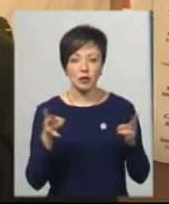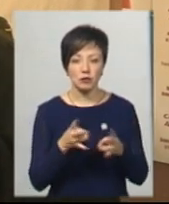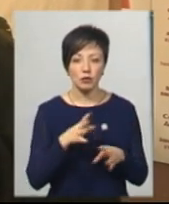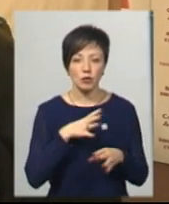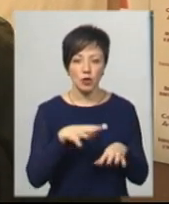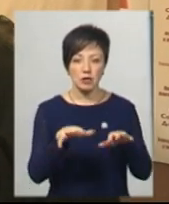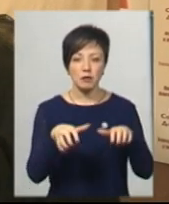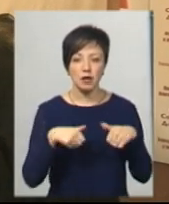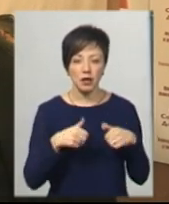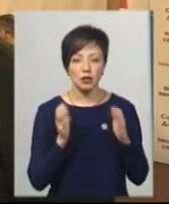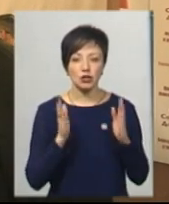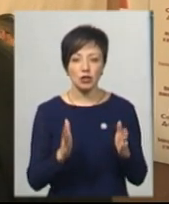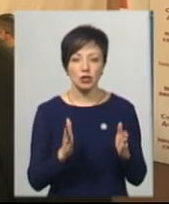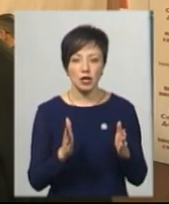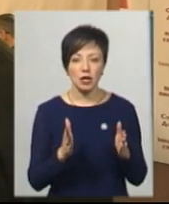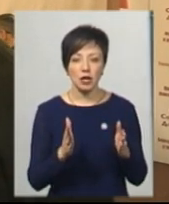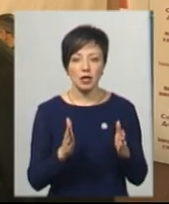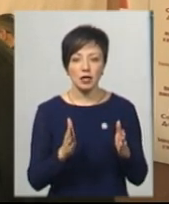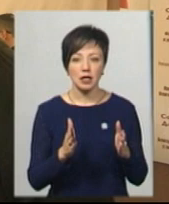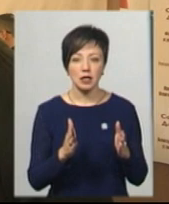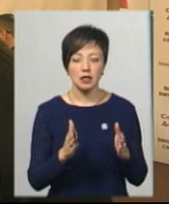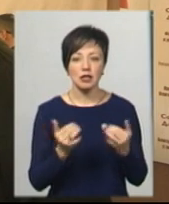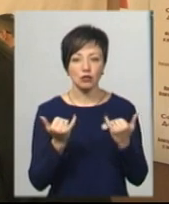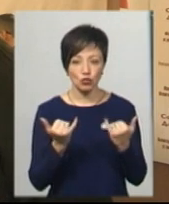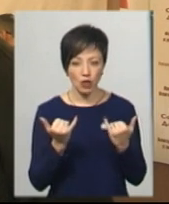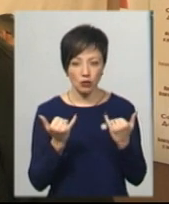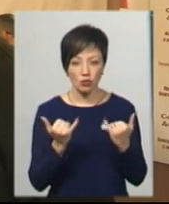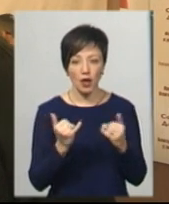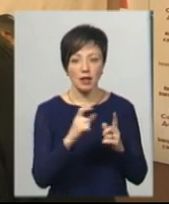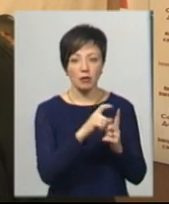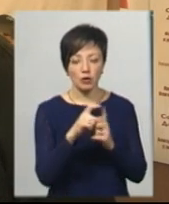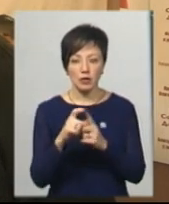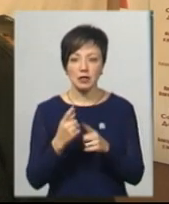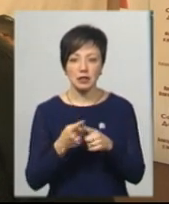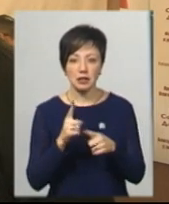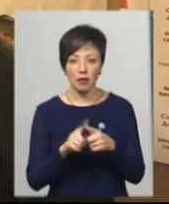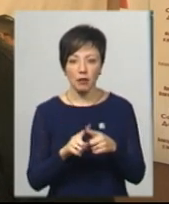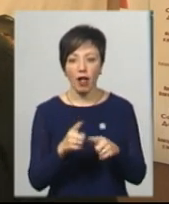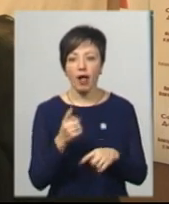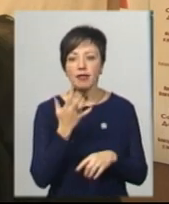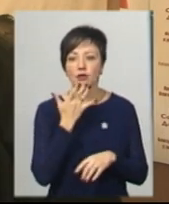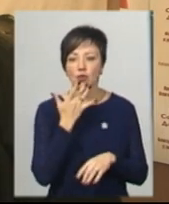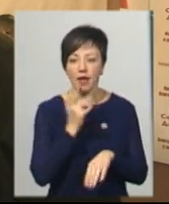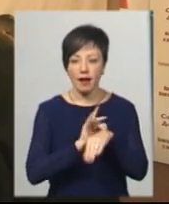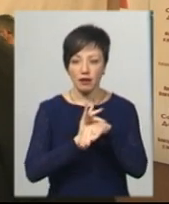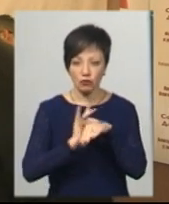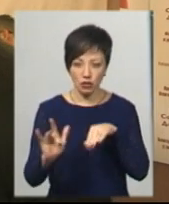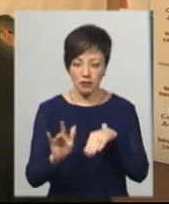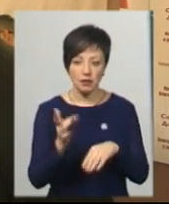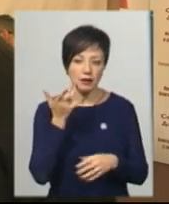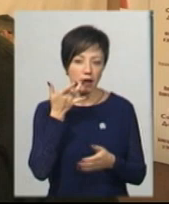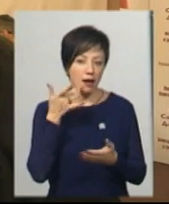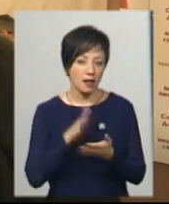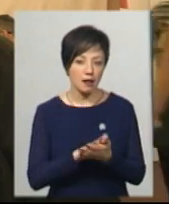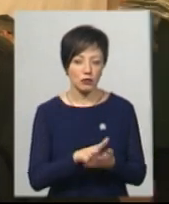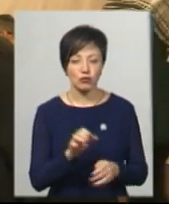було забирати лише душі. Тобто, за сучасною термінологією, це була етнічна чистка. Це найганебніше,